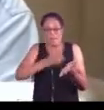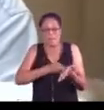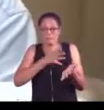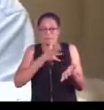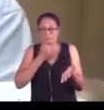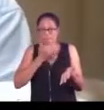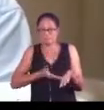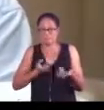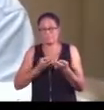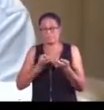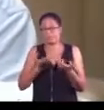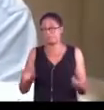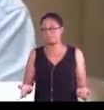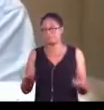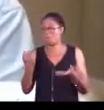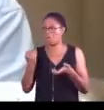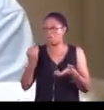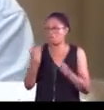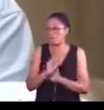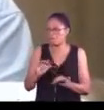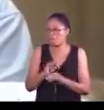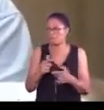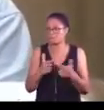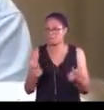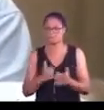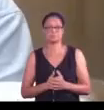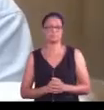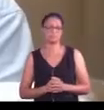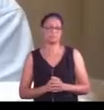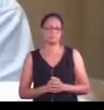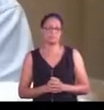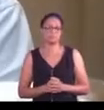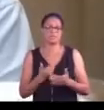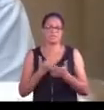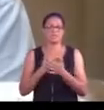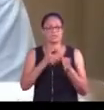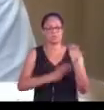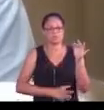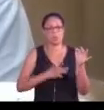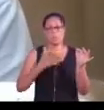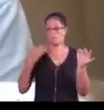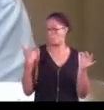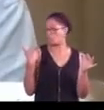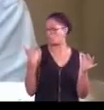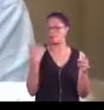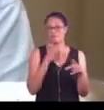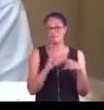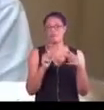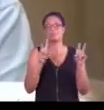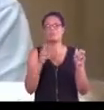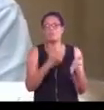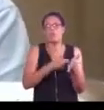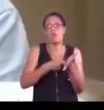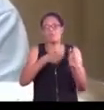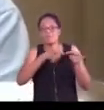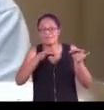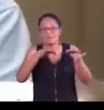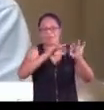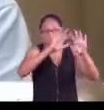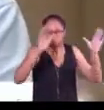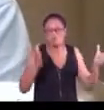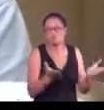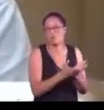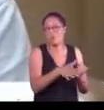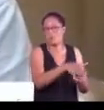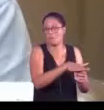s'ils n'étaient pas héritiers, etc. Donc c'est une solution intéressante et je pense qu'il faut poursuivre. Maintenant, il fallait trouver